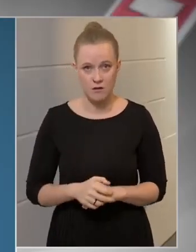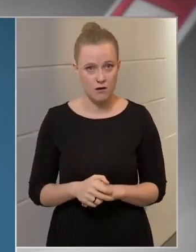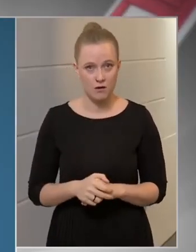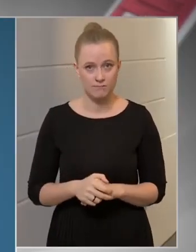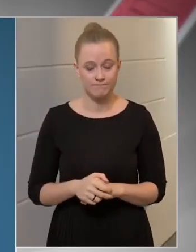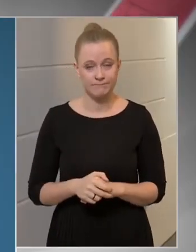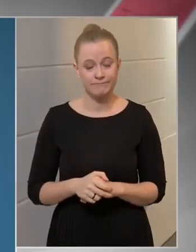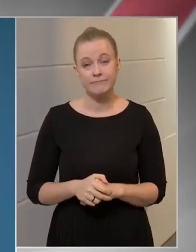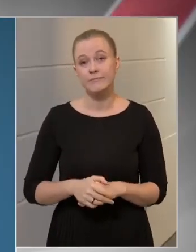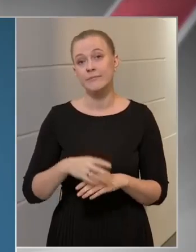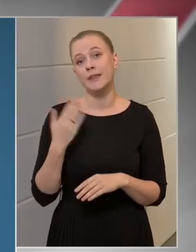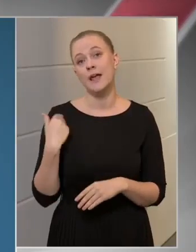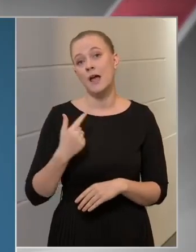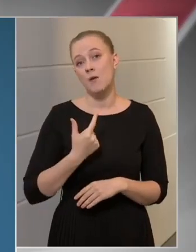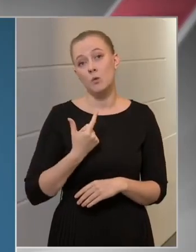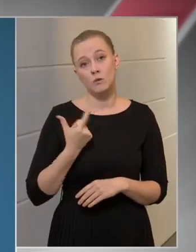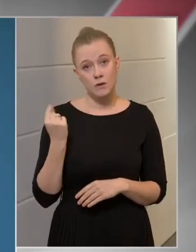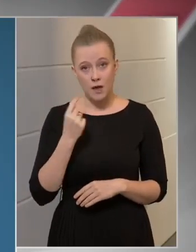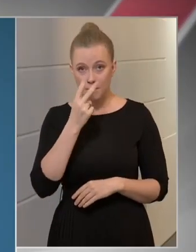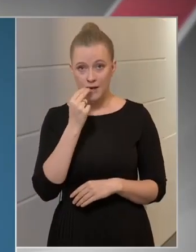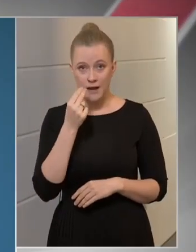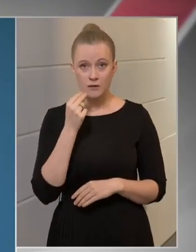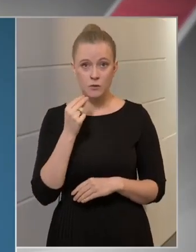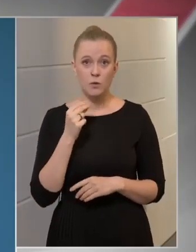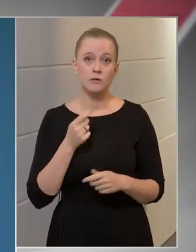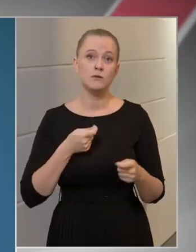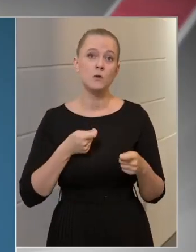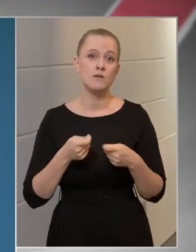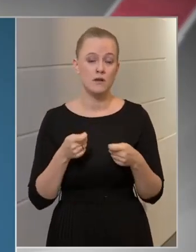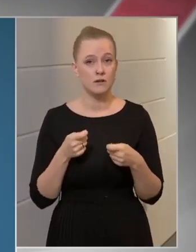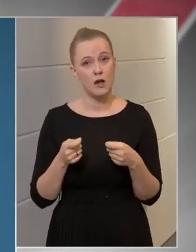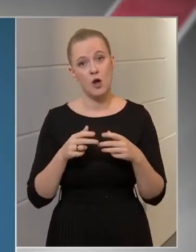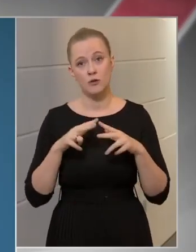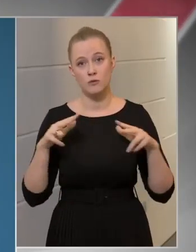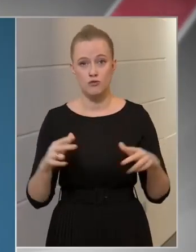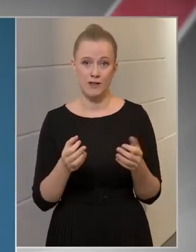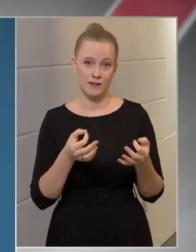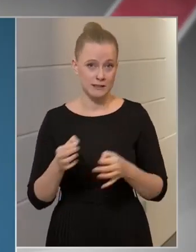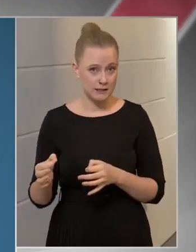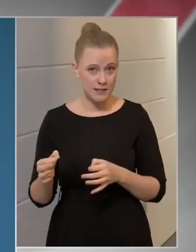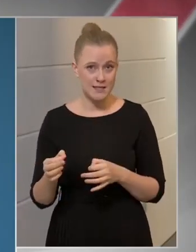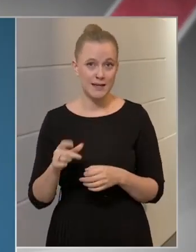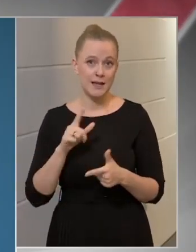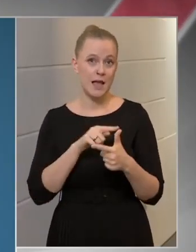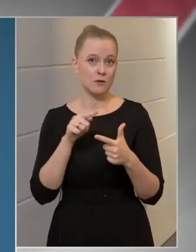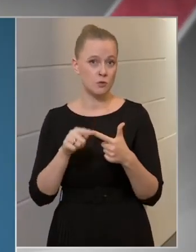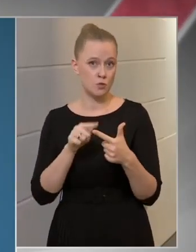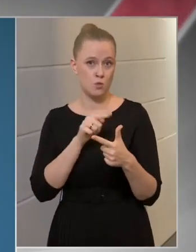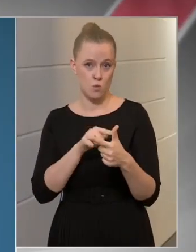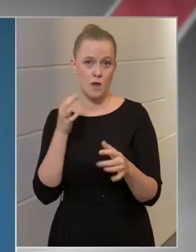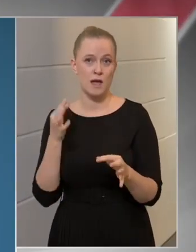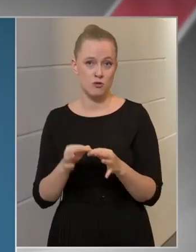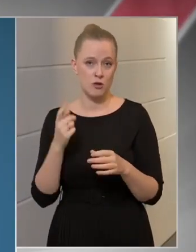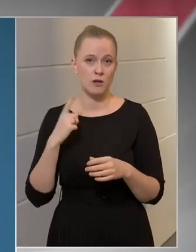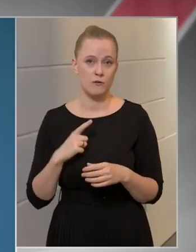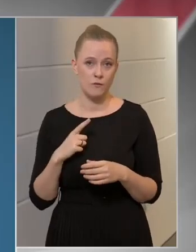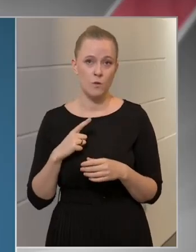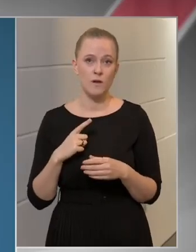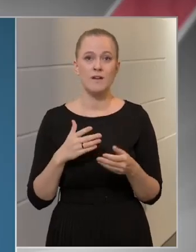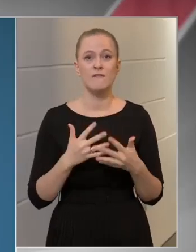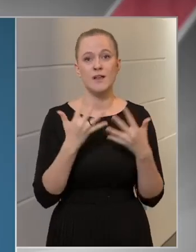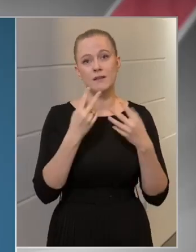Az elmúlt napon a rendőreink közigazgatási hatósági intézkedésként kettő esetben döntöttek, a vendéglátóhely, illetve